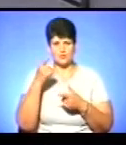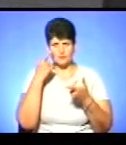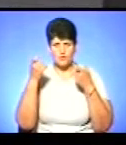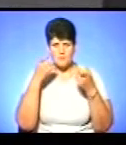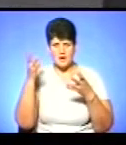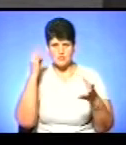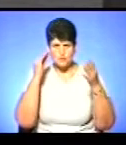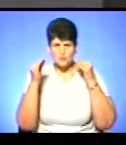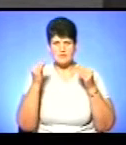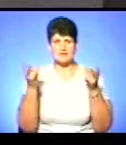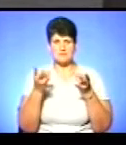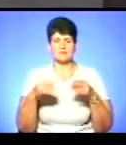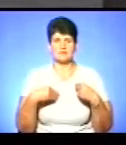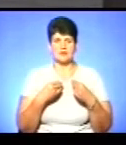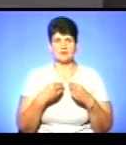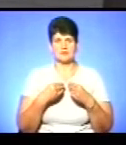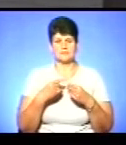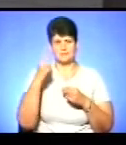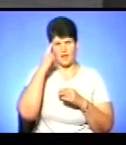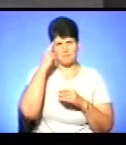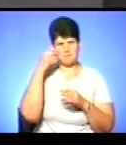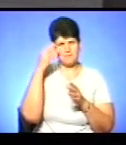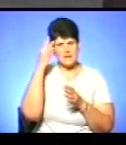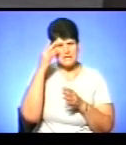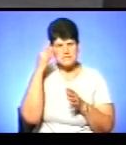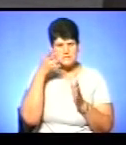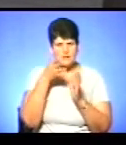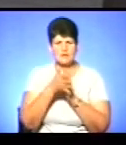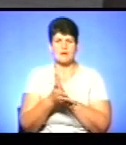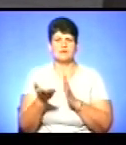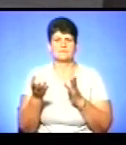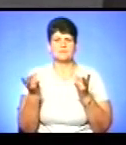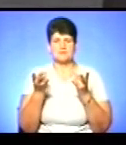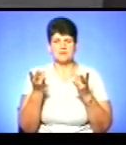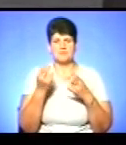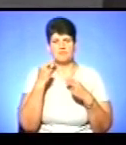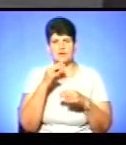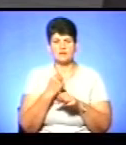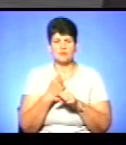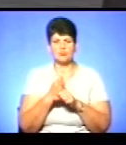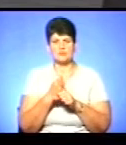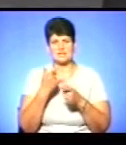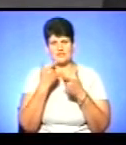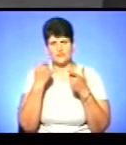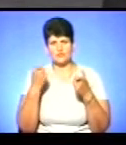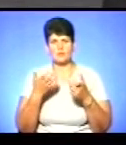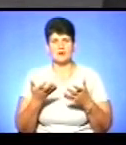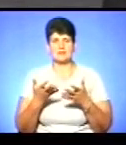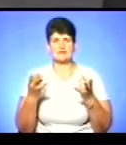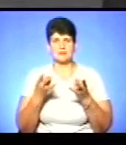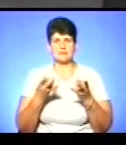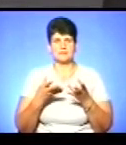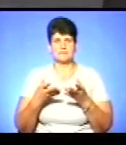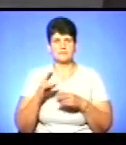Треба прививати навики, наприклад, критичного мислення, треба прививати навики ефективної роботи з інформацією, треба прививати